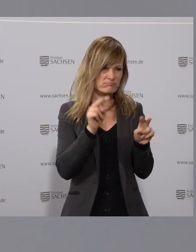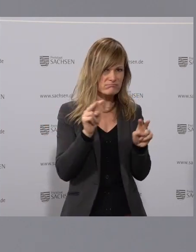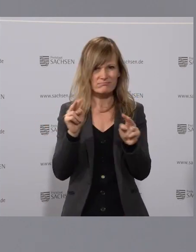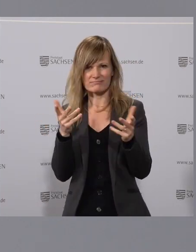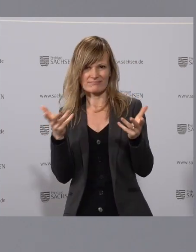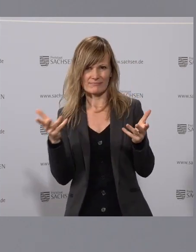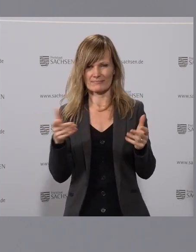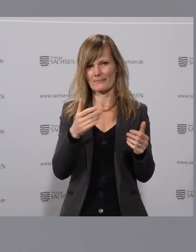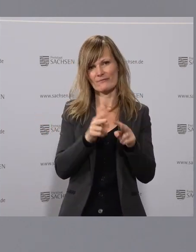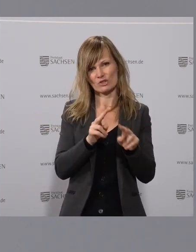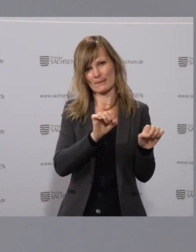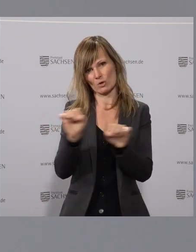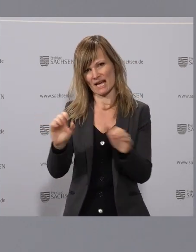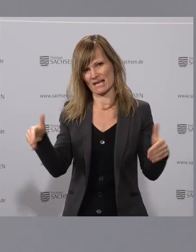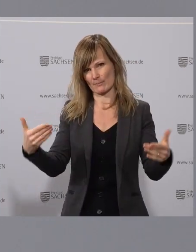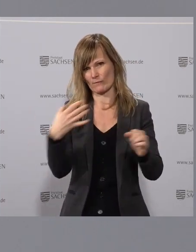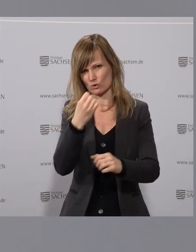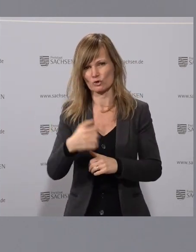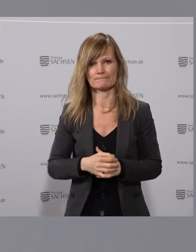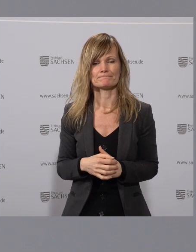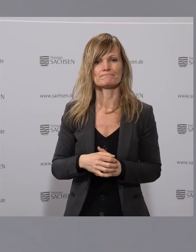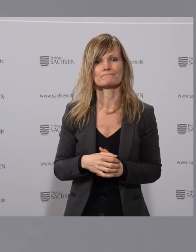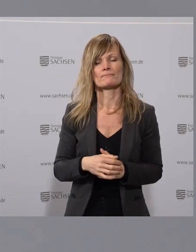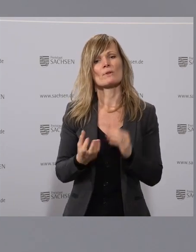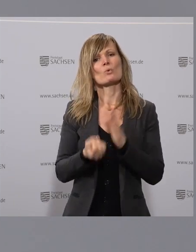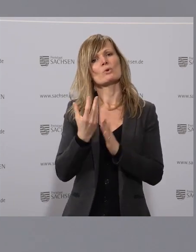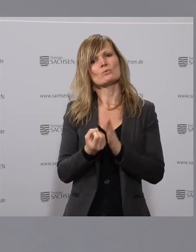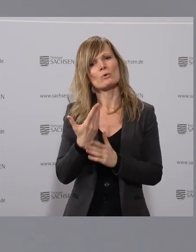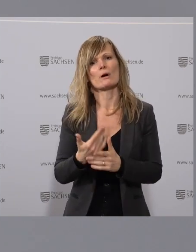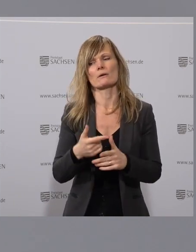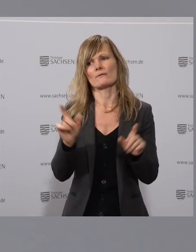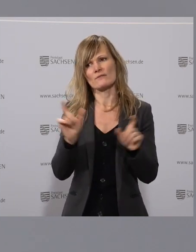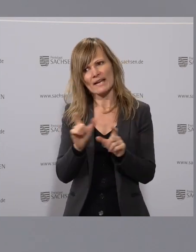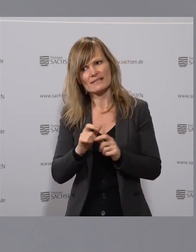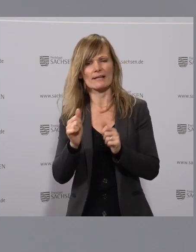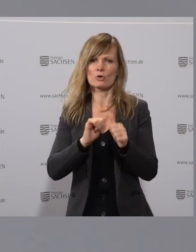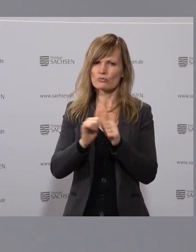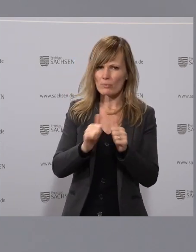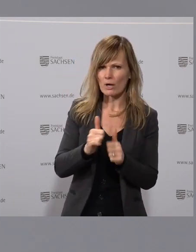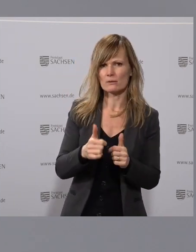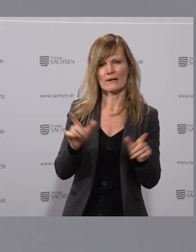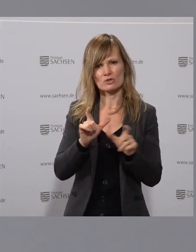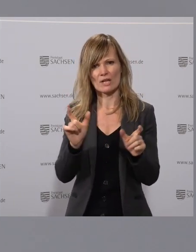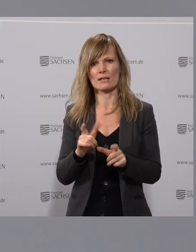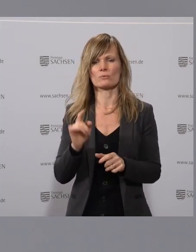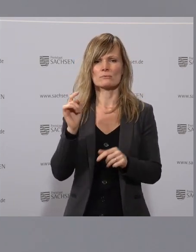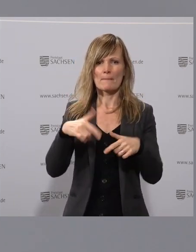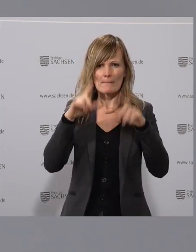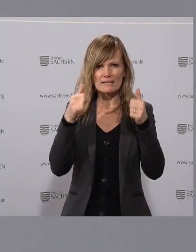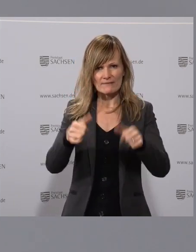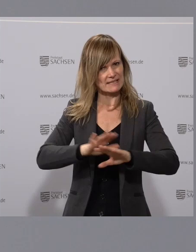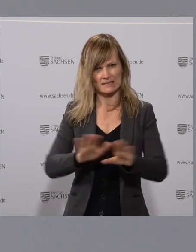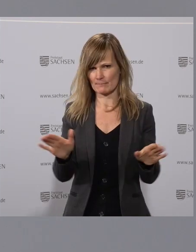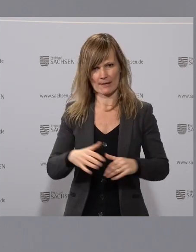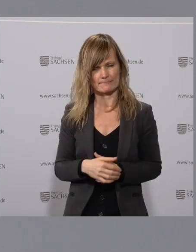anzubieten. Am Platz soll weder bei Kultur, Freizeit noch Sportveranstaltungen zukünftig eine Maskenpflicht mehr gelten. Das